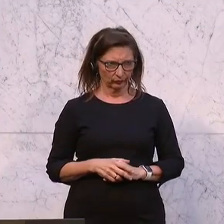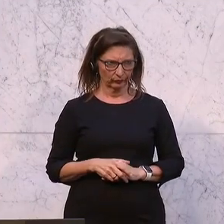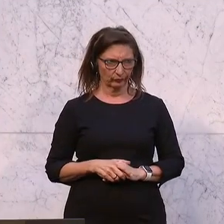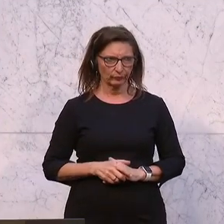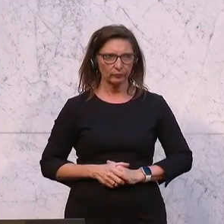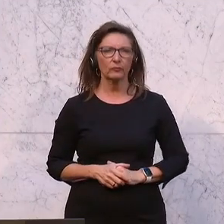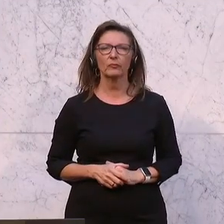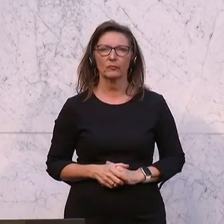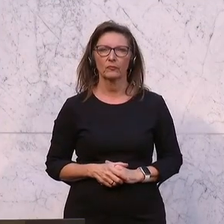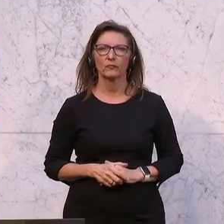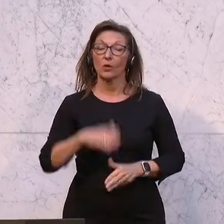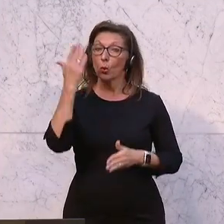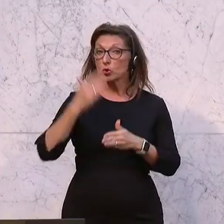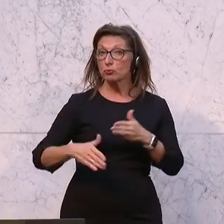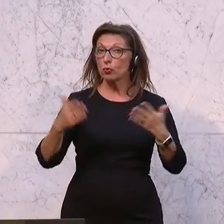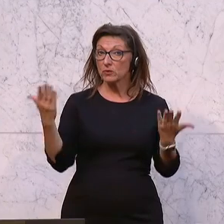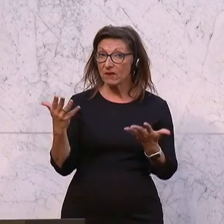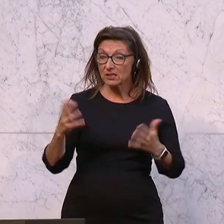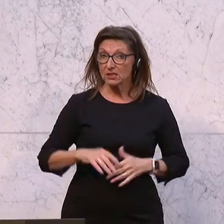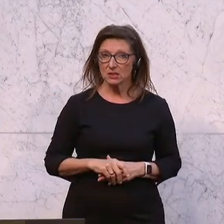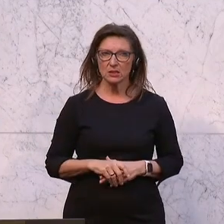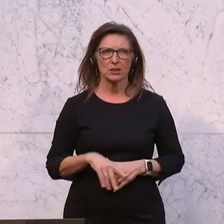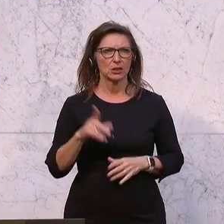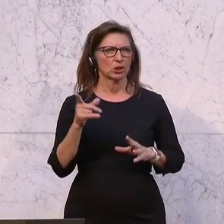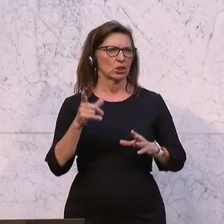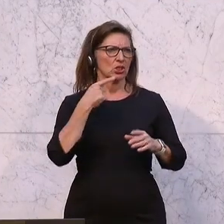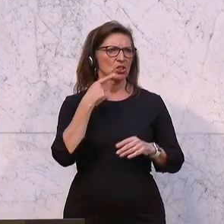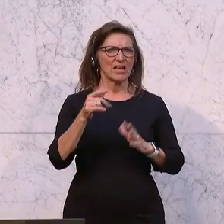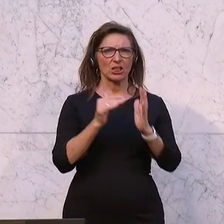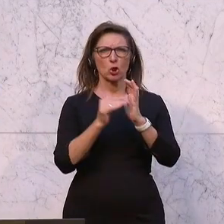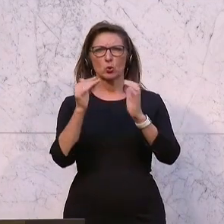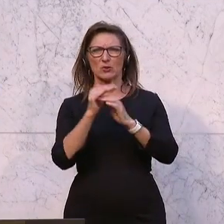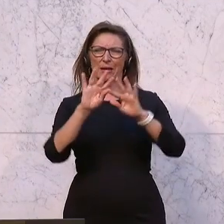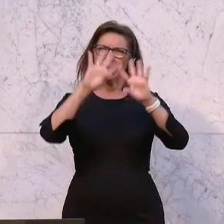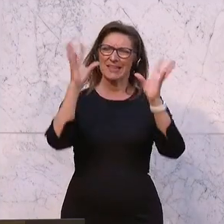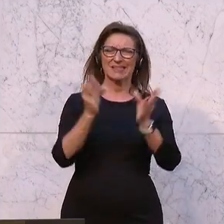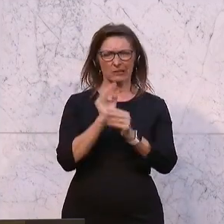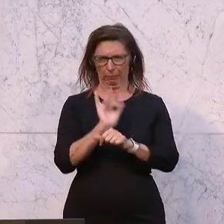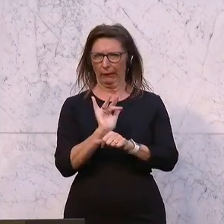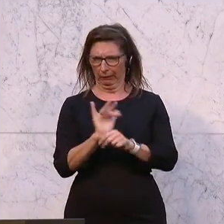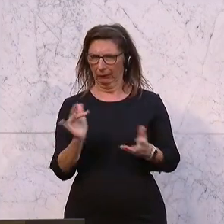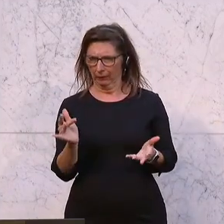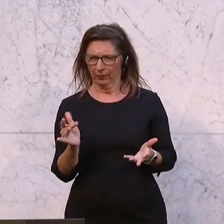Und zu guter Letzt, weil immer das gesamte System auch in Frage gestellt wird.